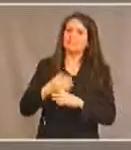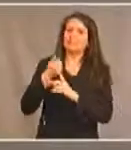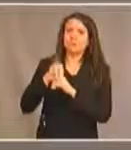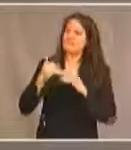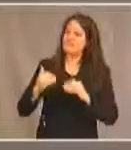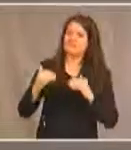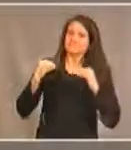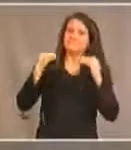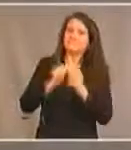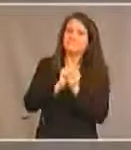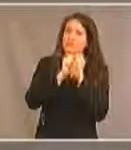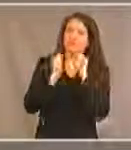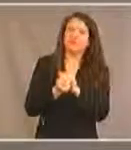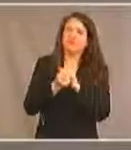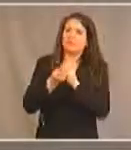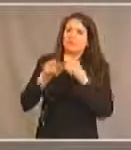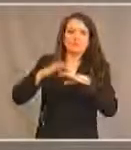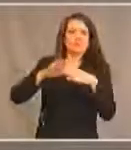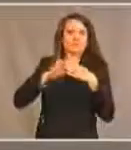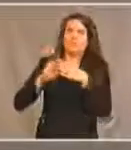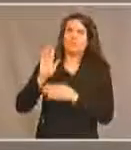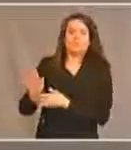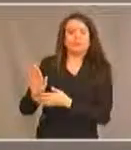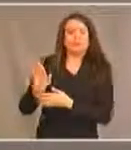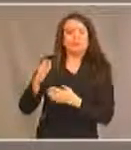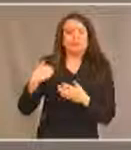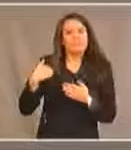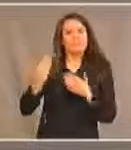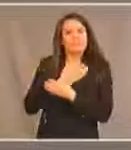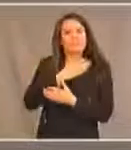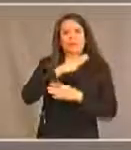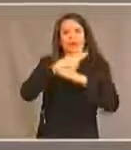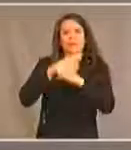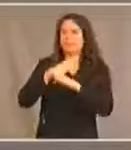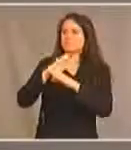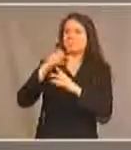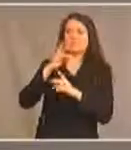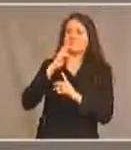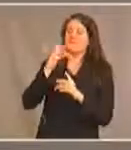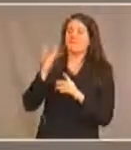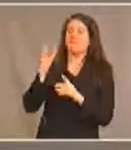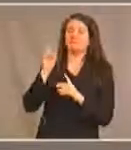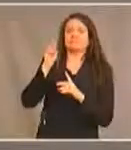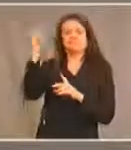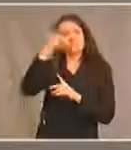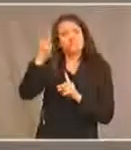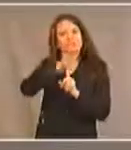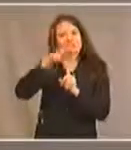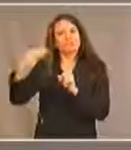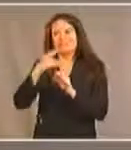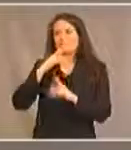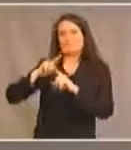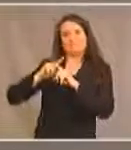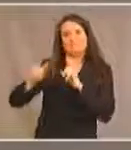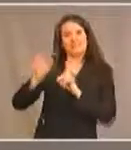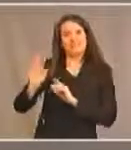différence dans leur communauté. Ils perçoivent ces obstacles de façon bien différente et peuvent